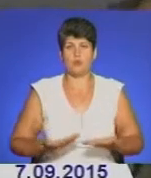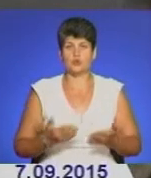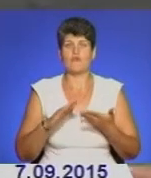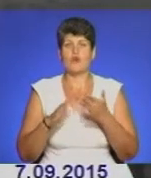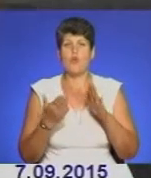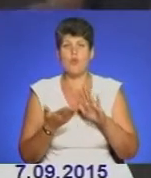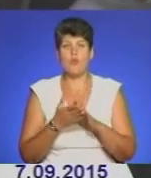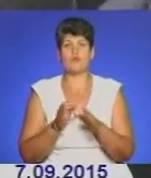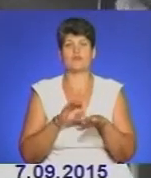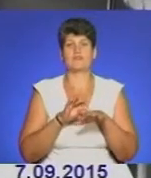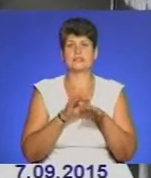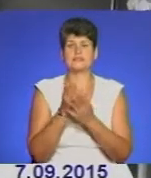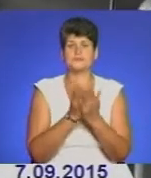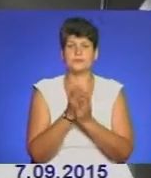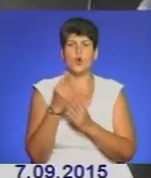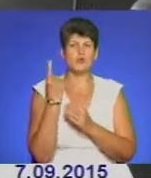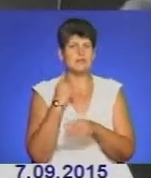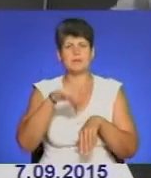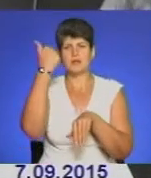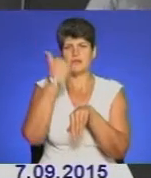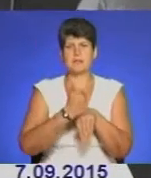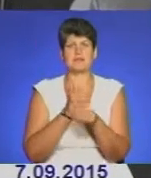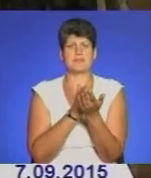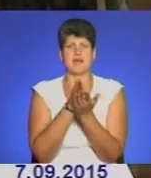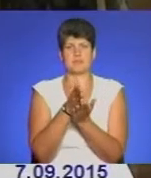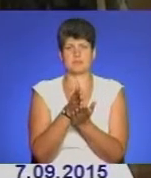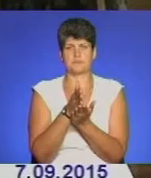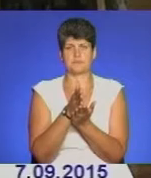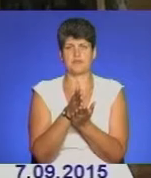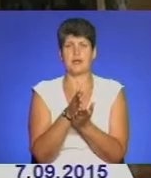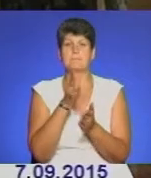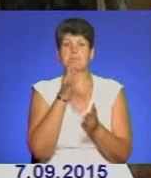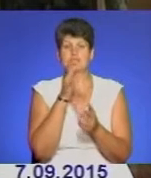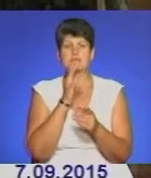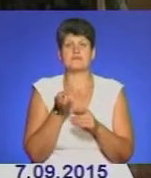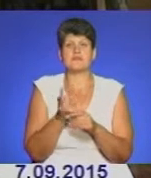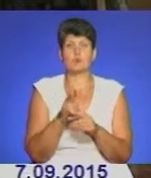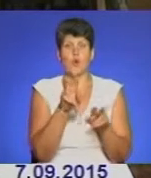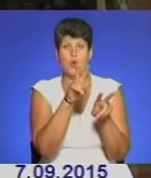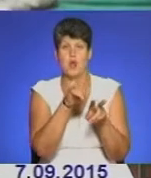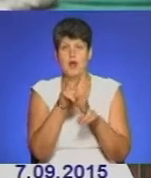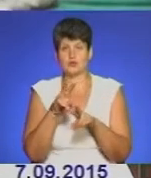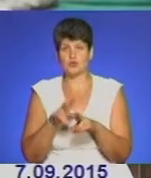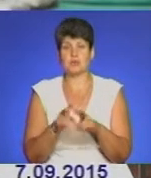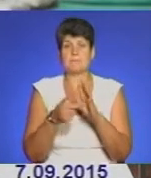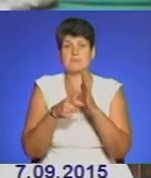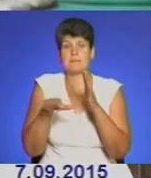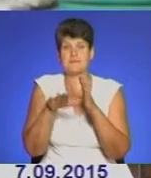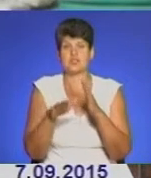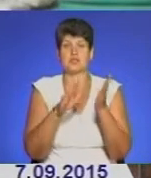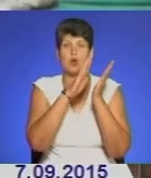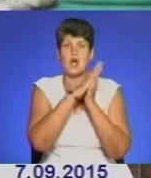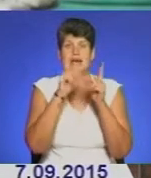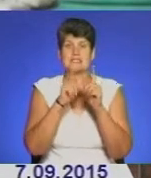несення служби військовими – один із пріоритетних напрямків. Під час візиту посадовці оглянули підсобні приміщення, казарми,